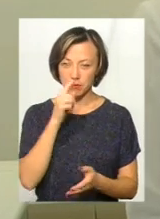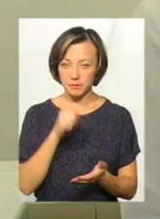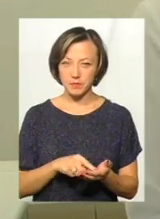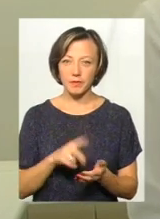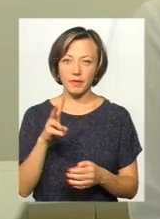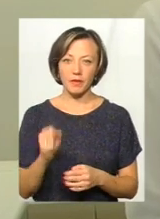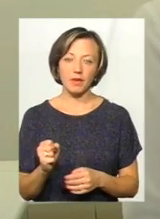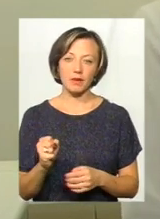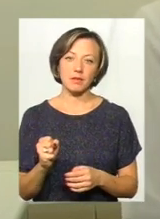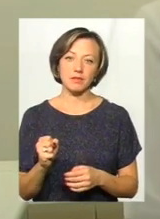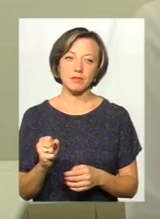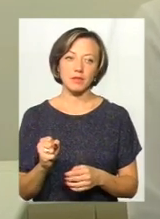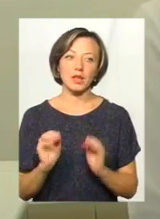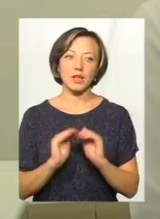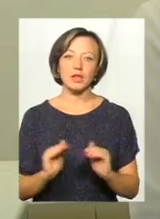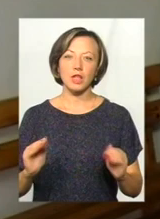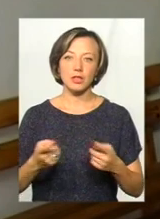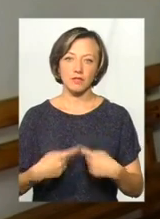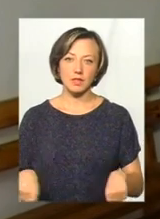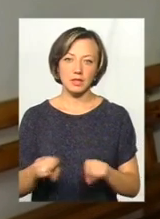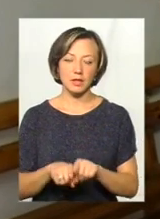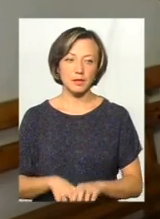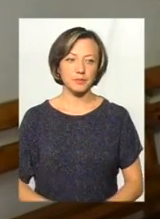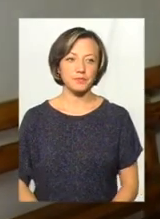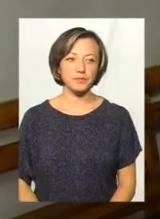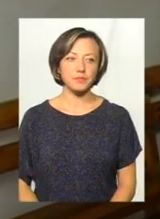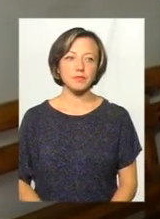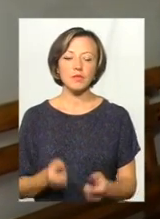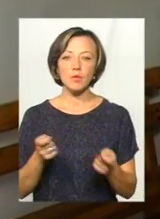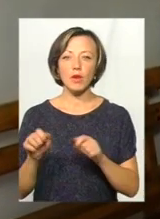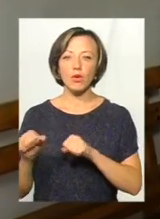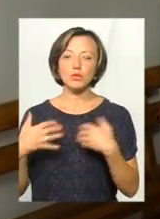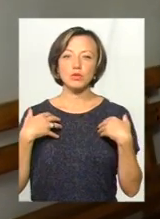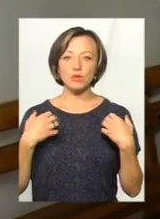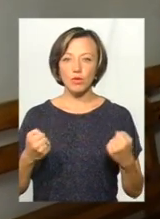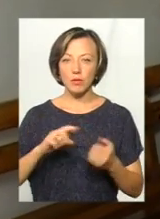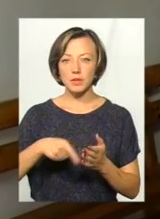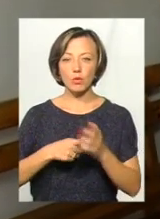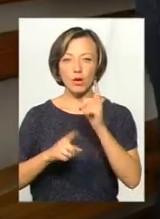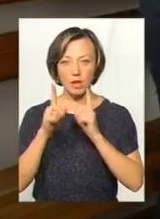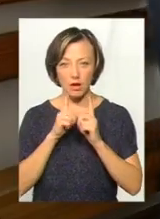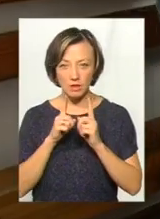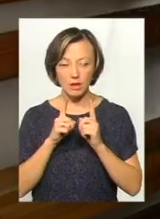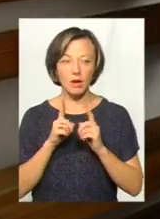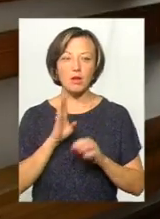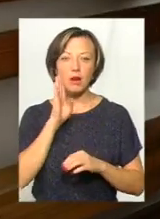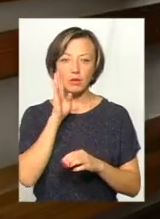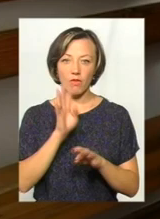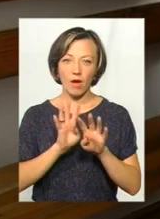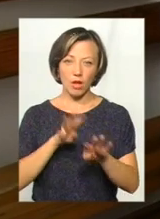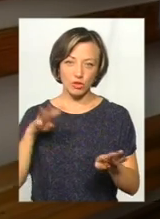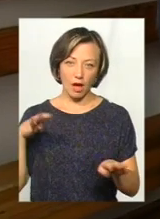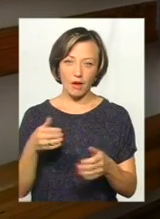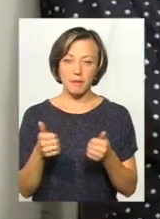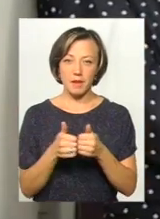саме на, скажімо, дитячі відділення. В управлінні охорони здоров'я Хмельницької міської ради про ранкові аншлаги